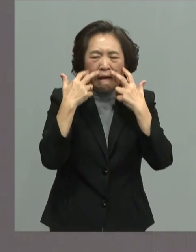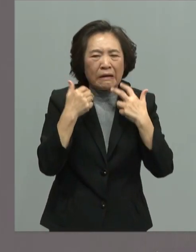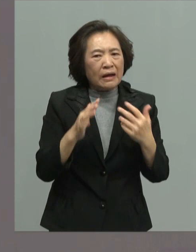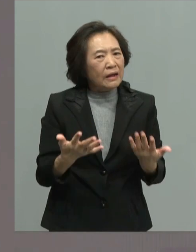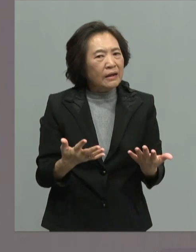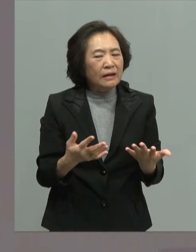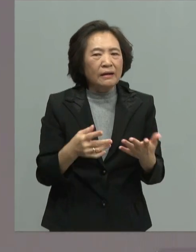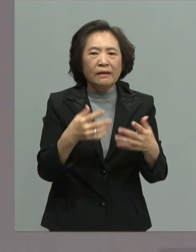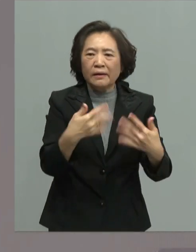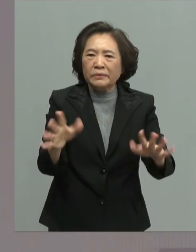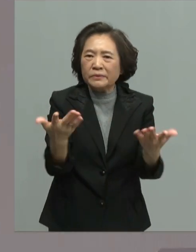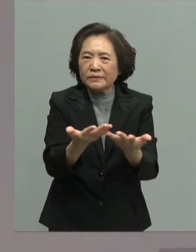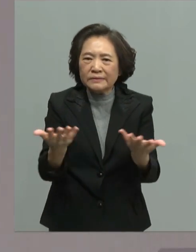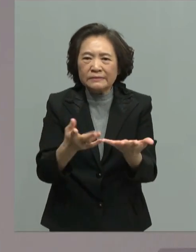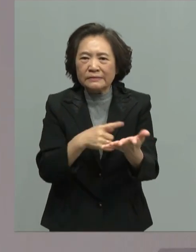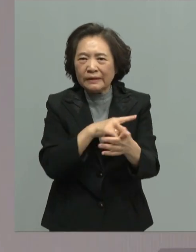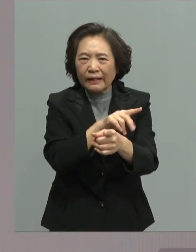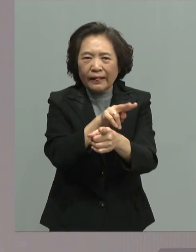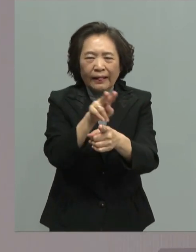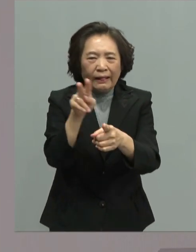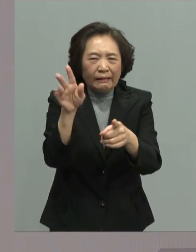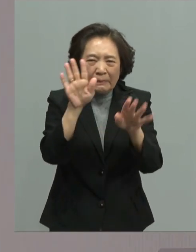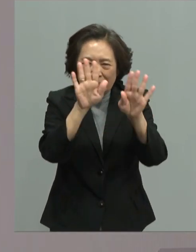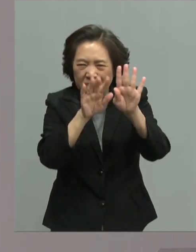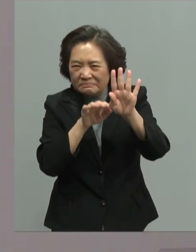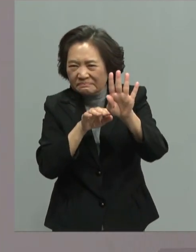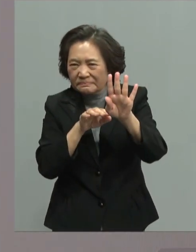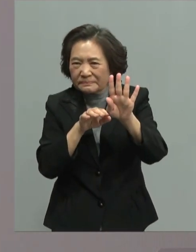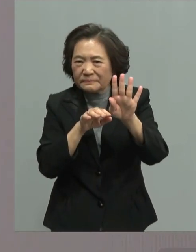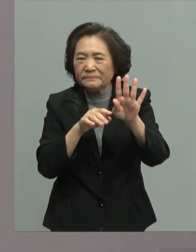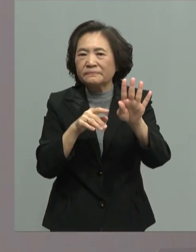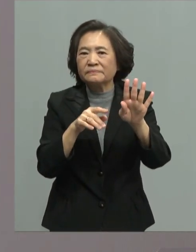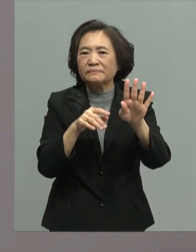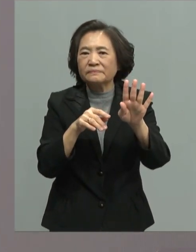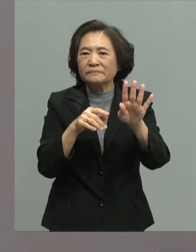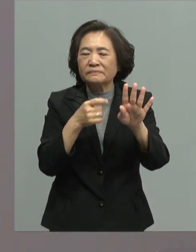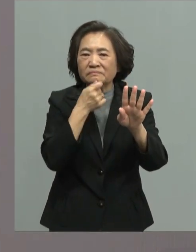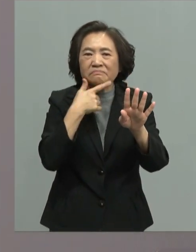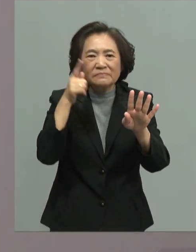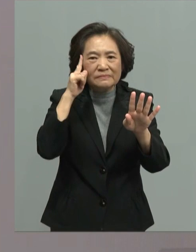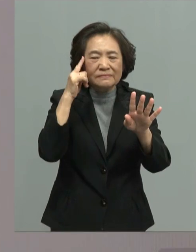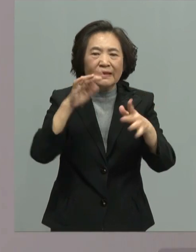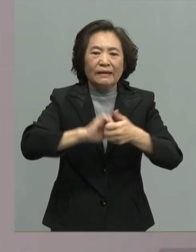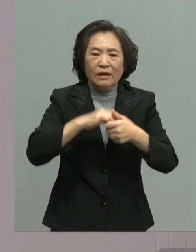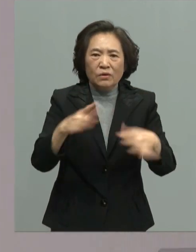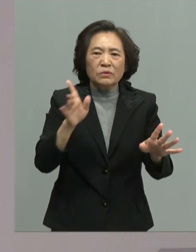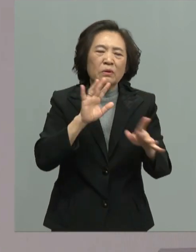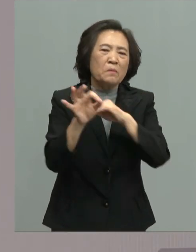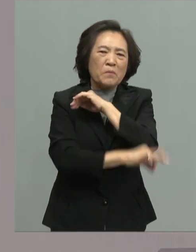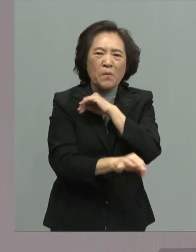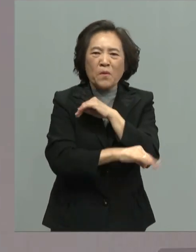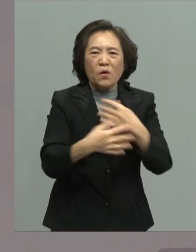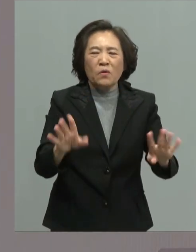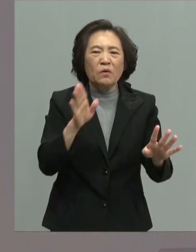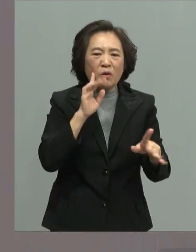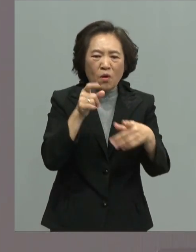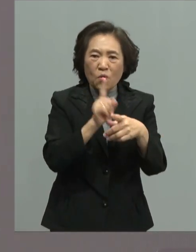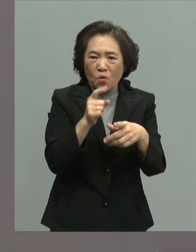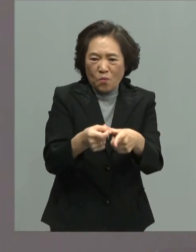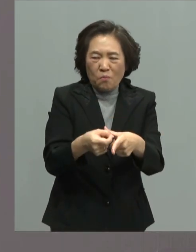事情都黑暗木里面都没很多事情都没清楚